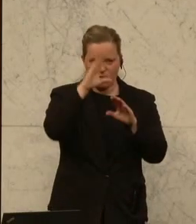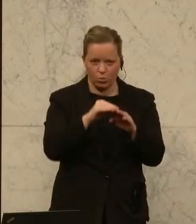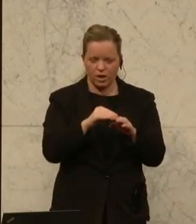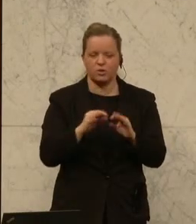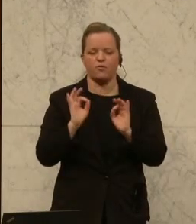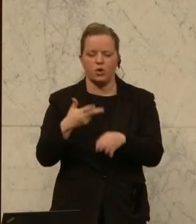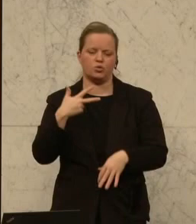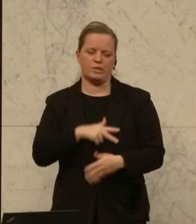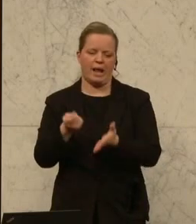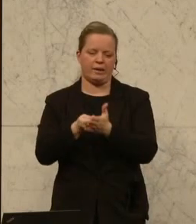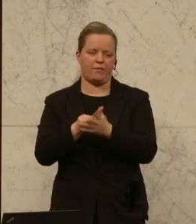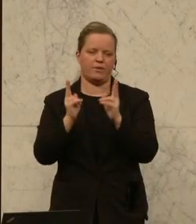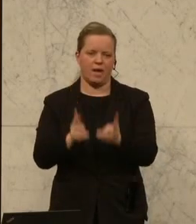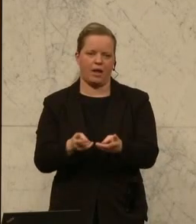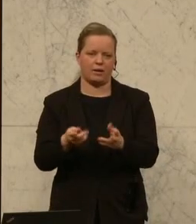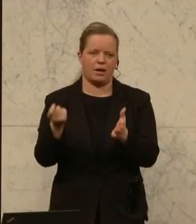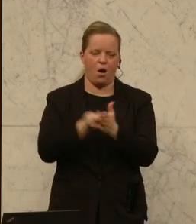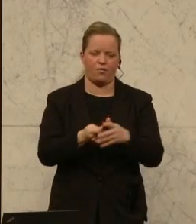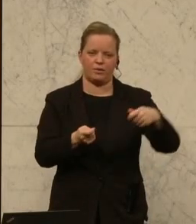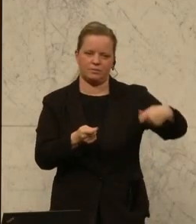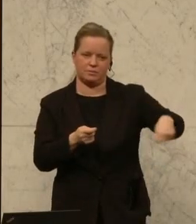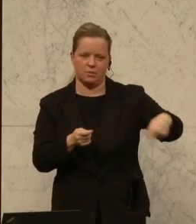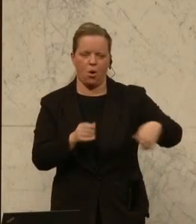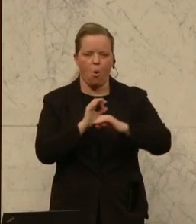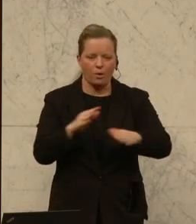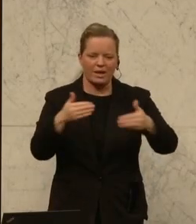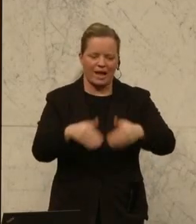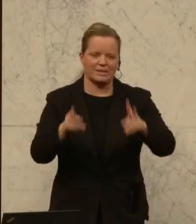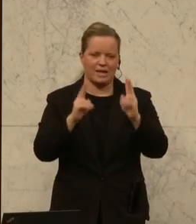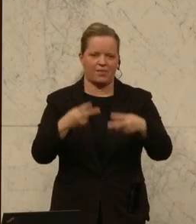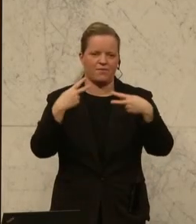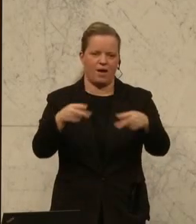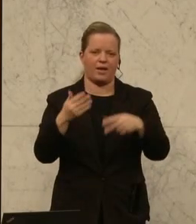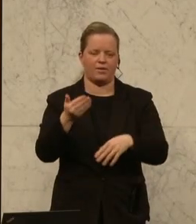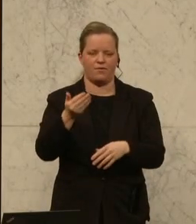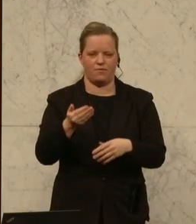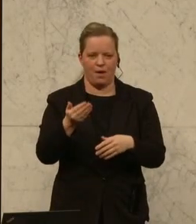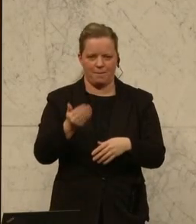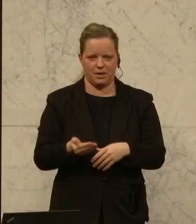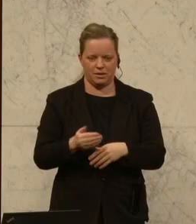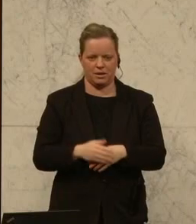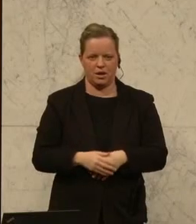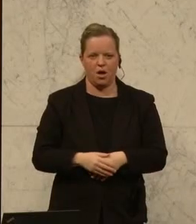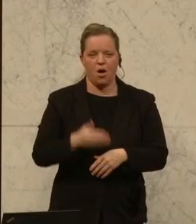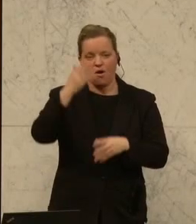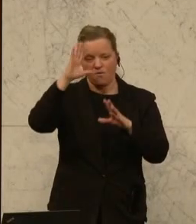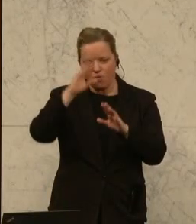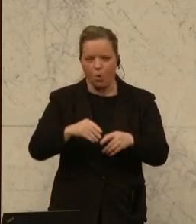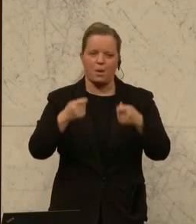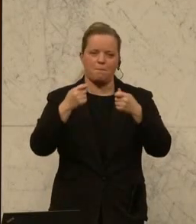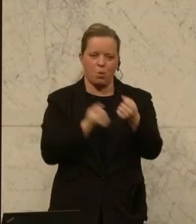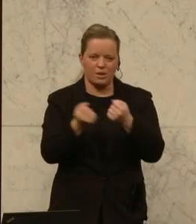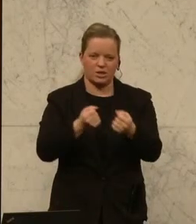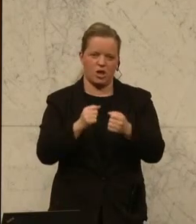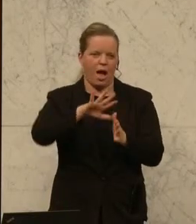und ohne irgendwelche Grenzen weitervermieten. Ein wohnpolitischer Raubzug, den es aufzuklären